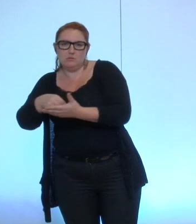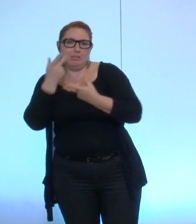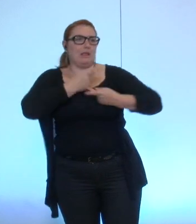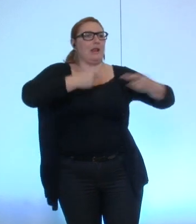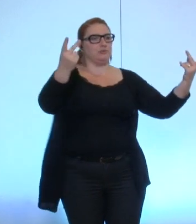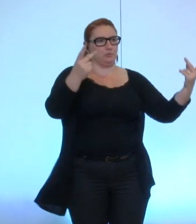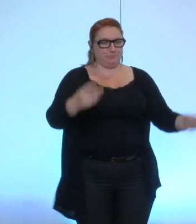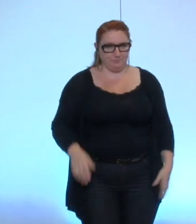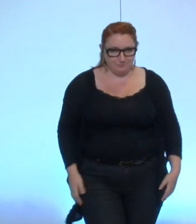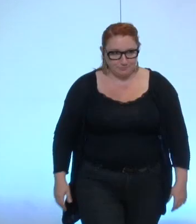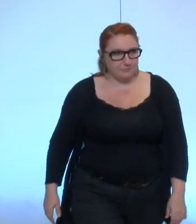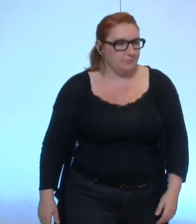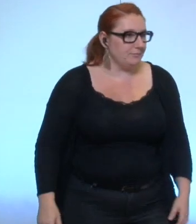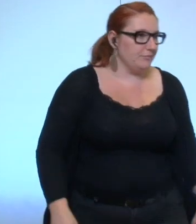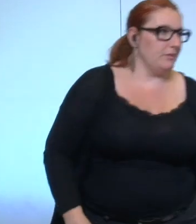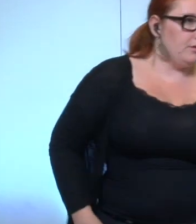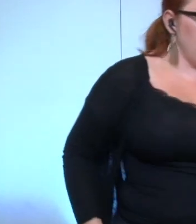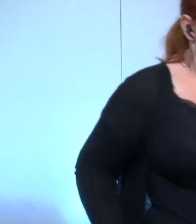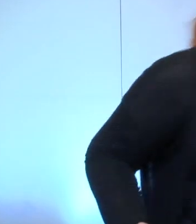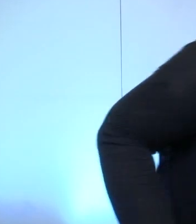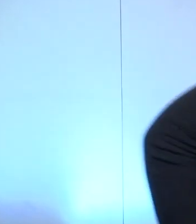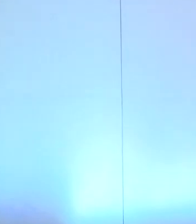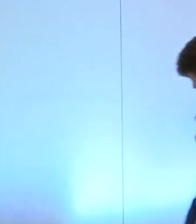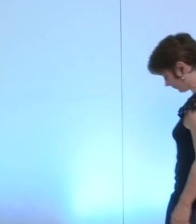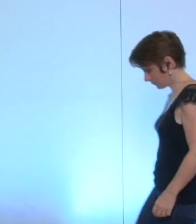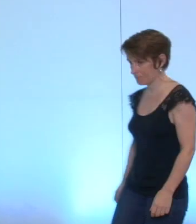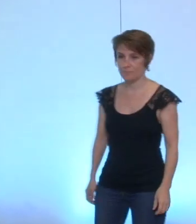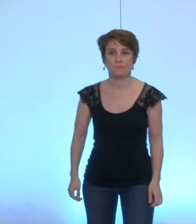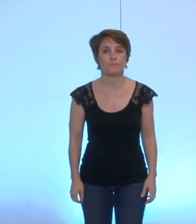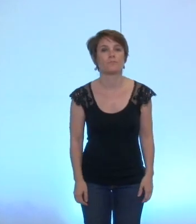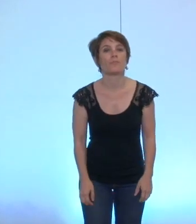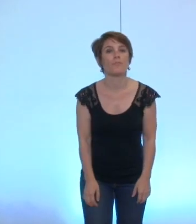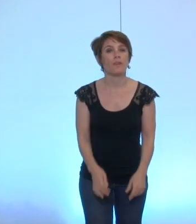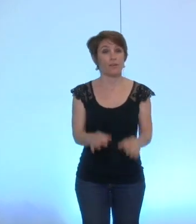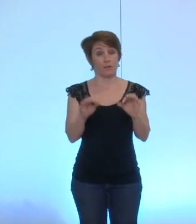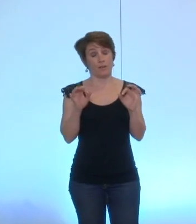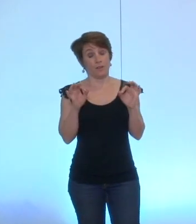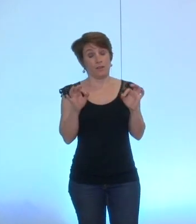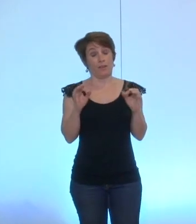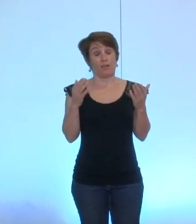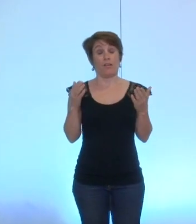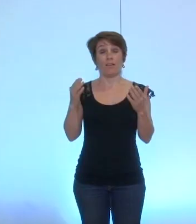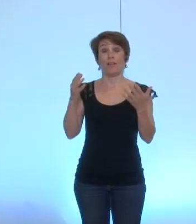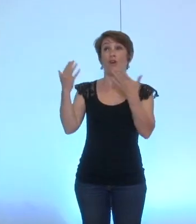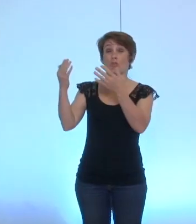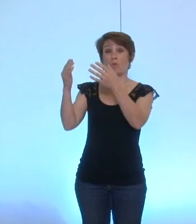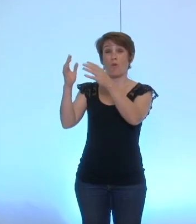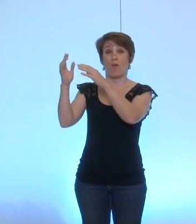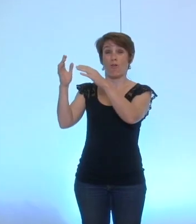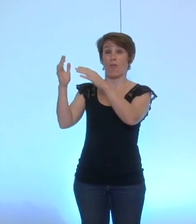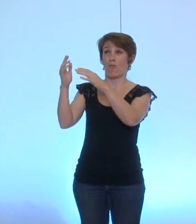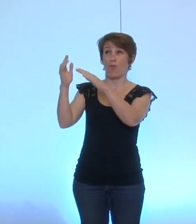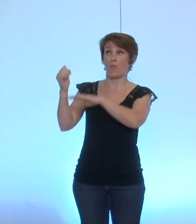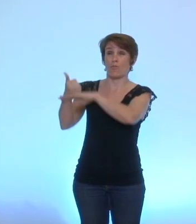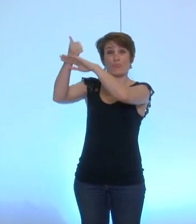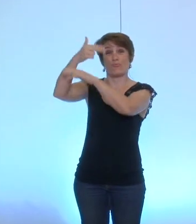oui monsieur le maire je ne cacherai pas que là en revanche c'est aussi un peu le climat actuel voire les débats nationaux qui nous ont incité à aller tout de